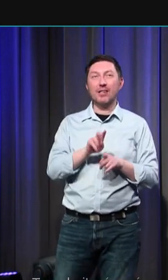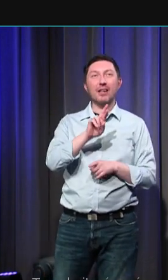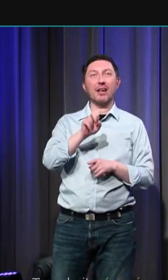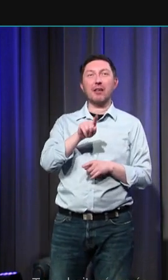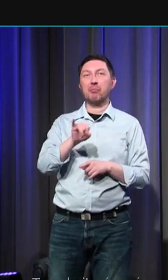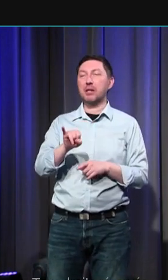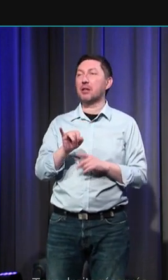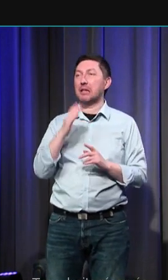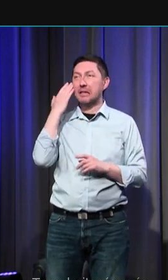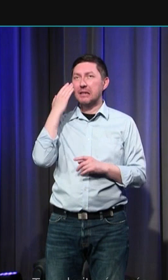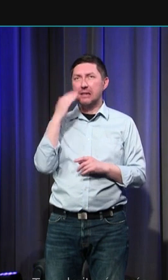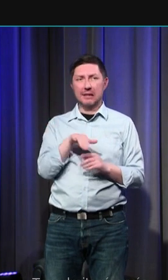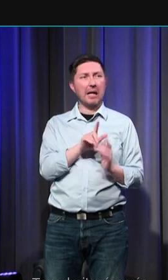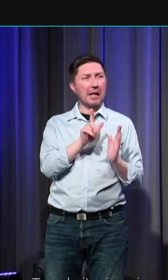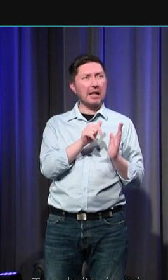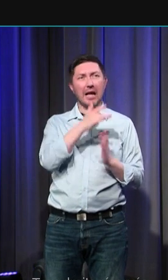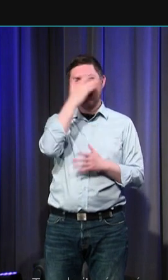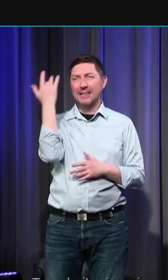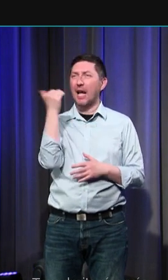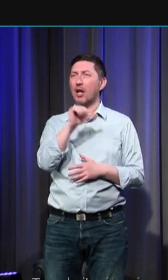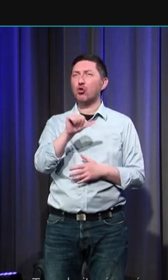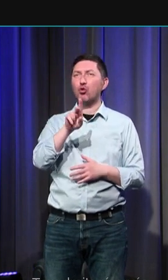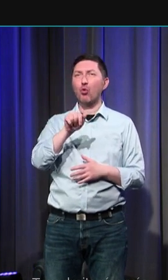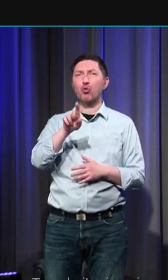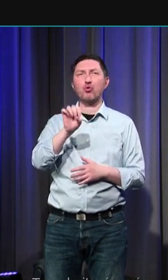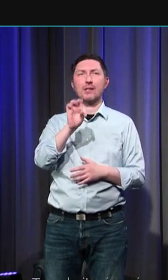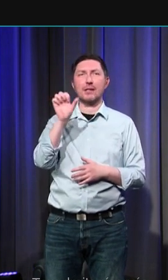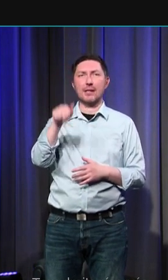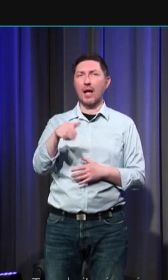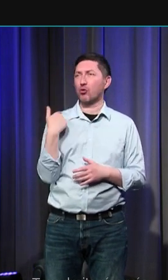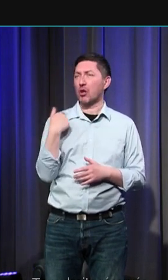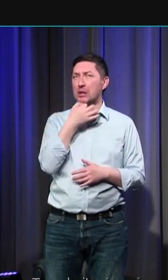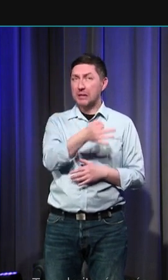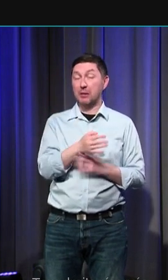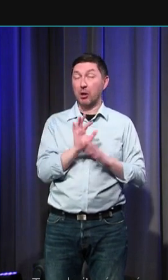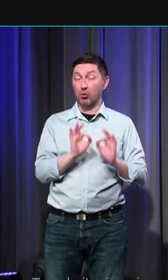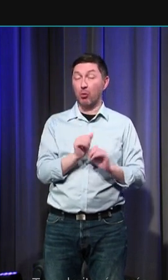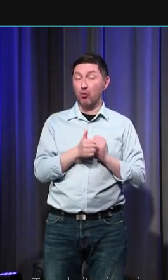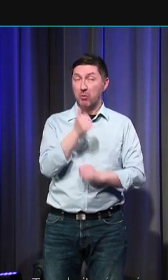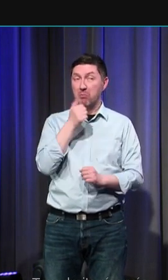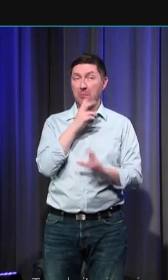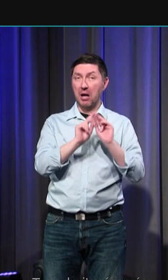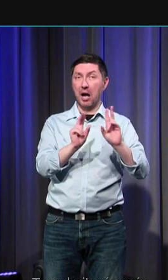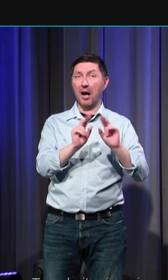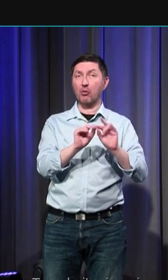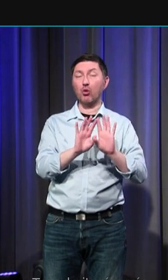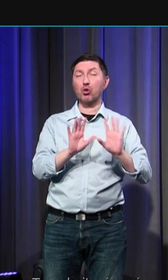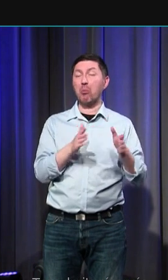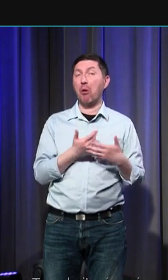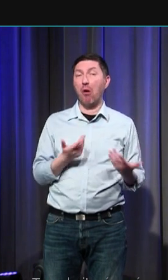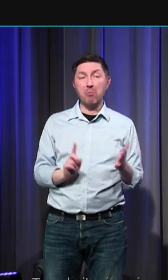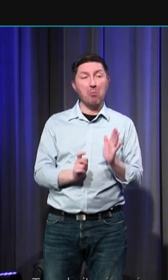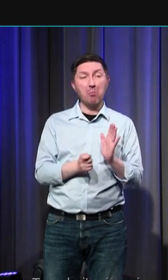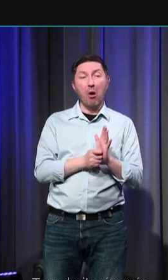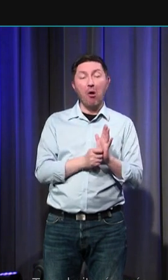existe dans les textes on parlait de saint Augustin tout à l'heure saint Augustin raconte comment à Hippone un enfant avait été ressuscité